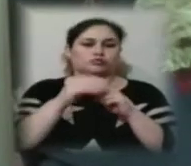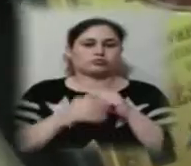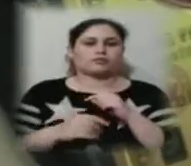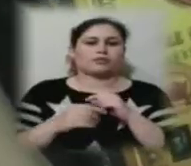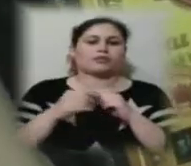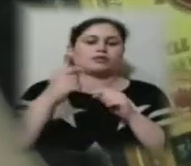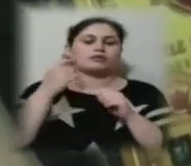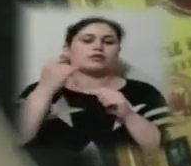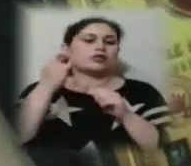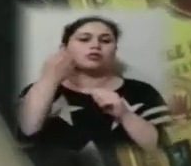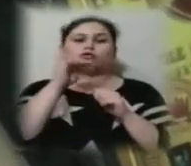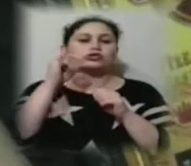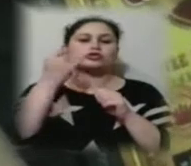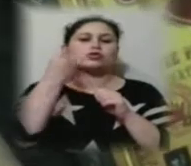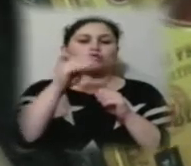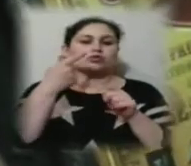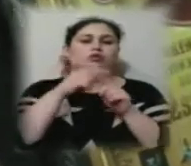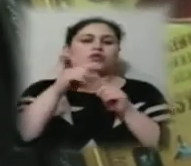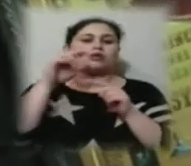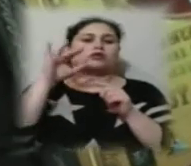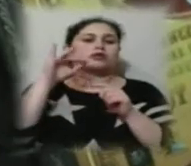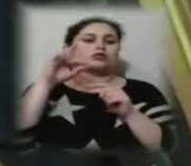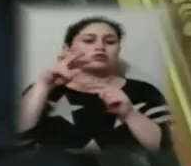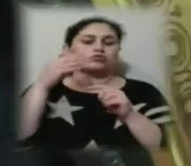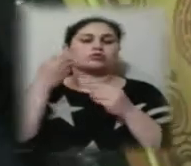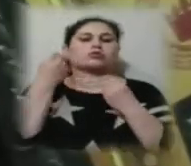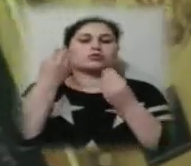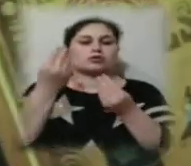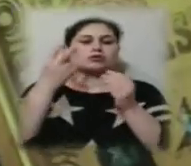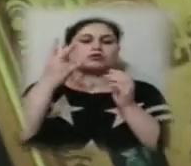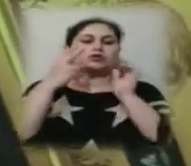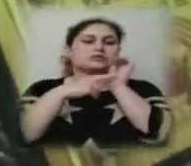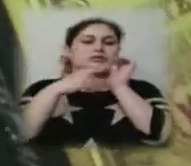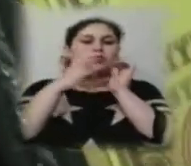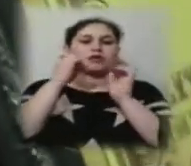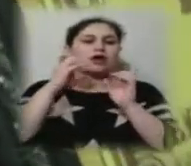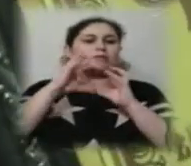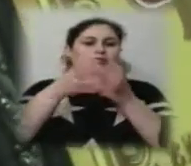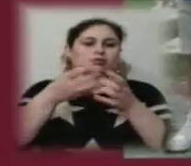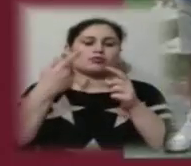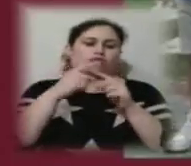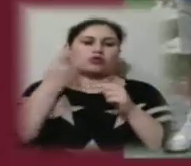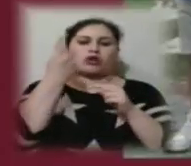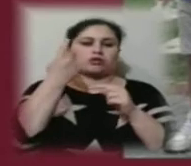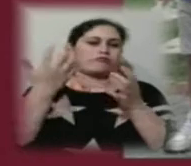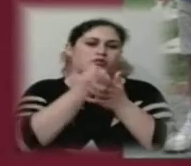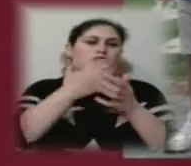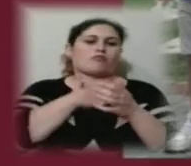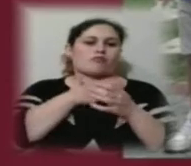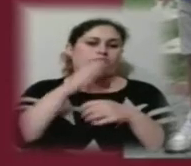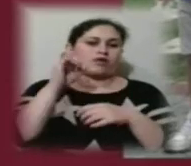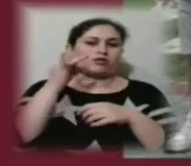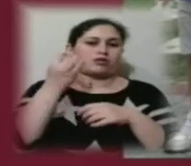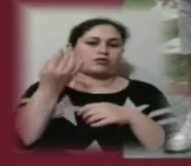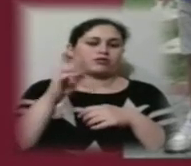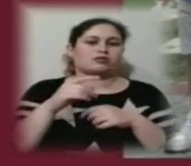Цих титулів дається всього сім на мир. І один з них завоювала наша Валерія. У Туреччині Лєра з